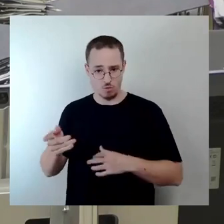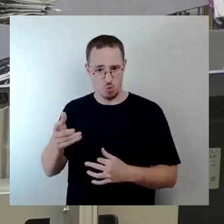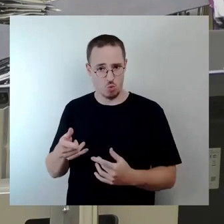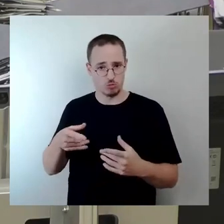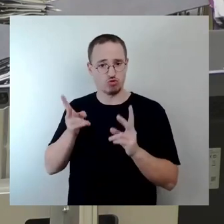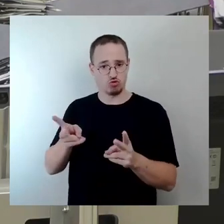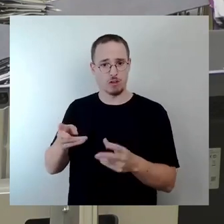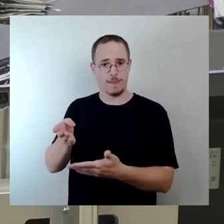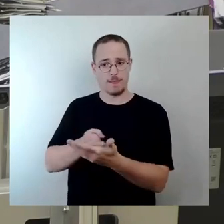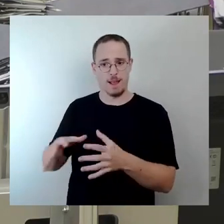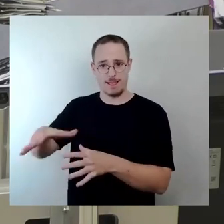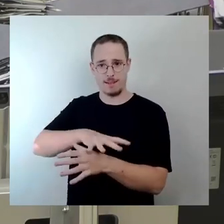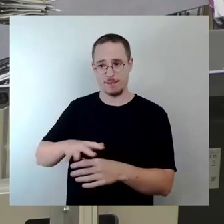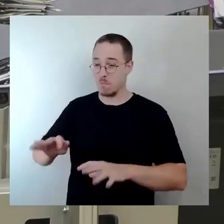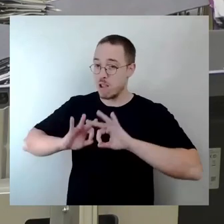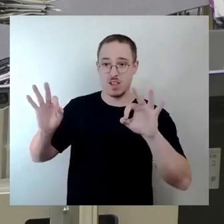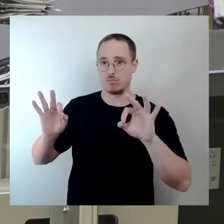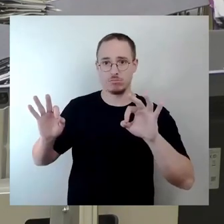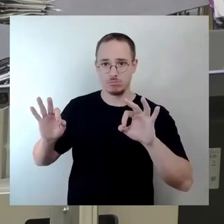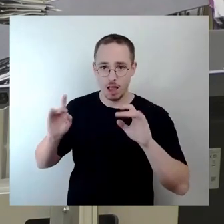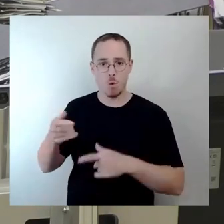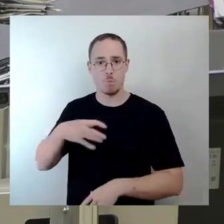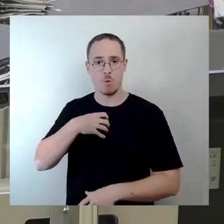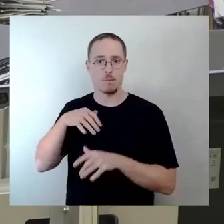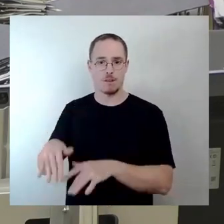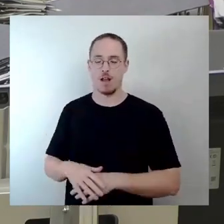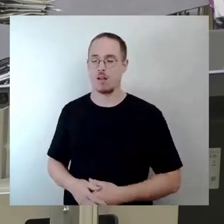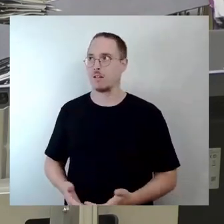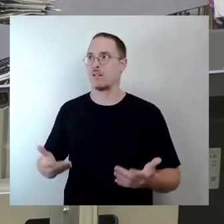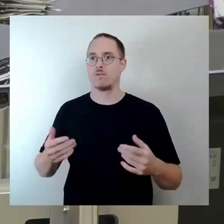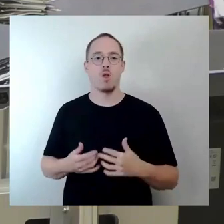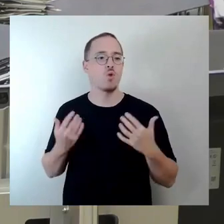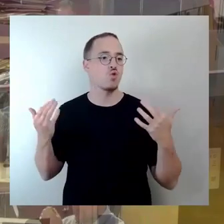es Probleme gibt und die Grünen machen alles kaputt, ich kann es nie ausschließen.